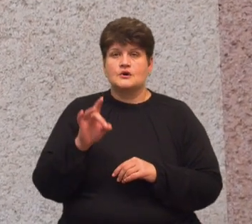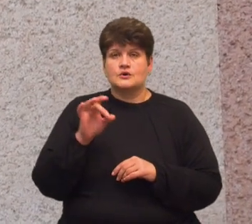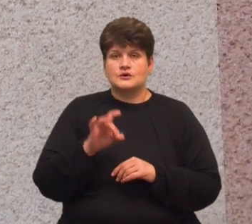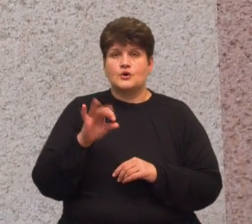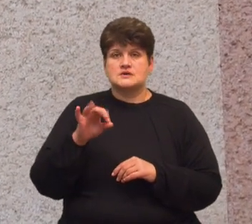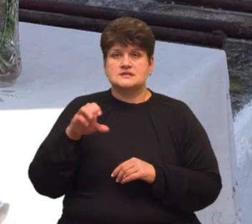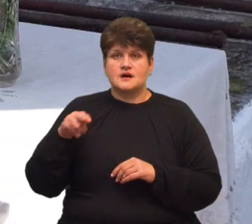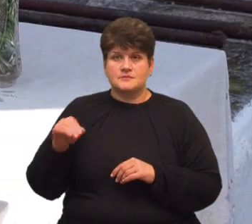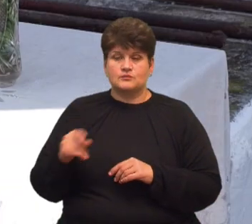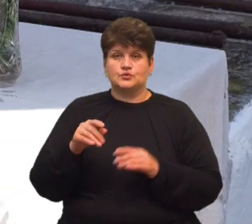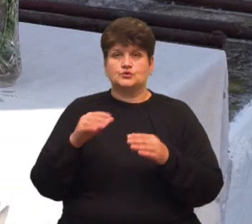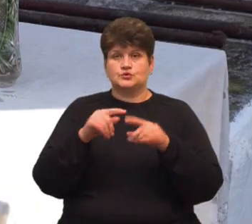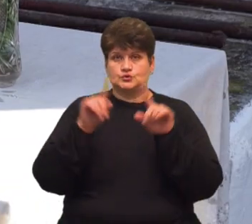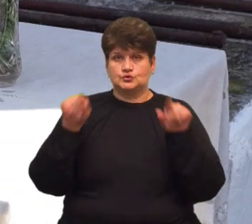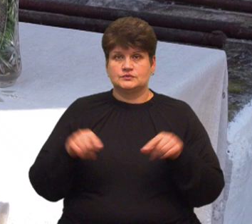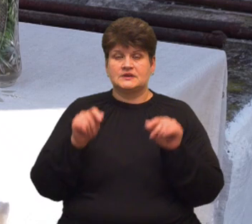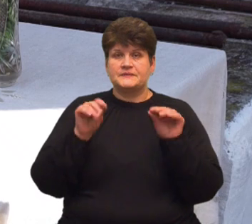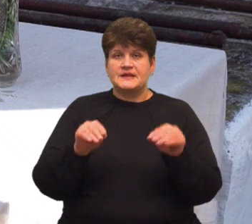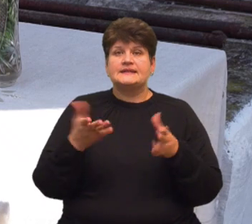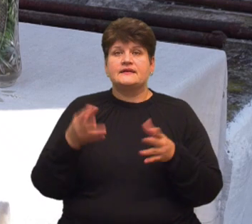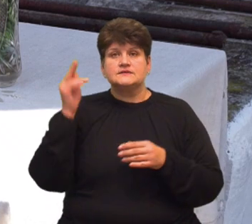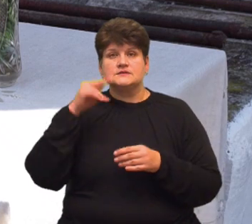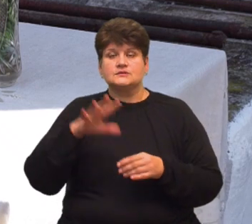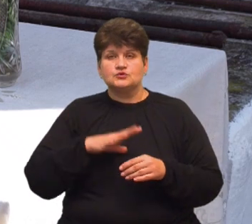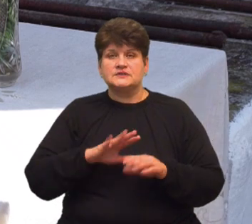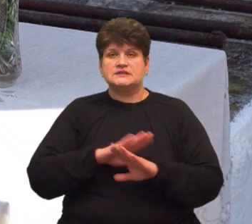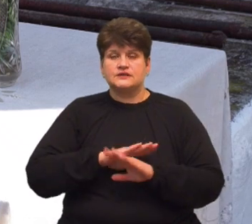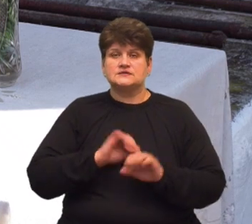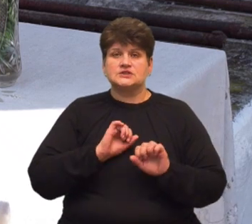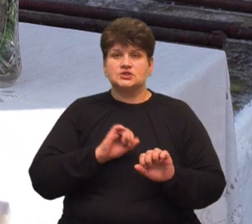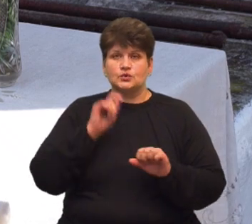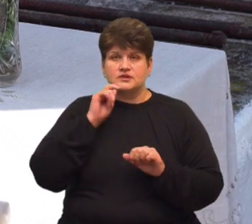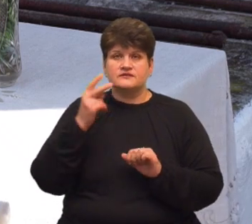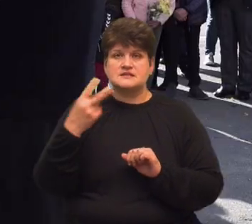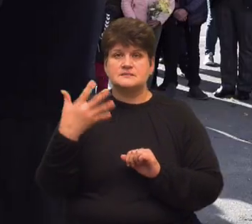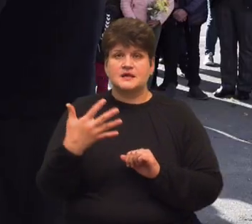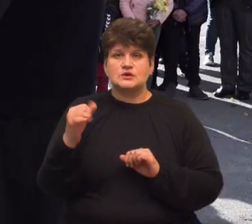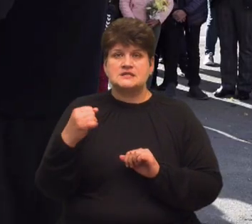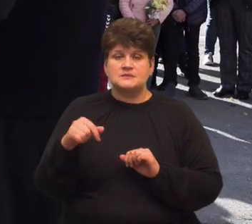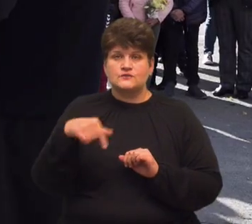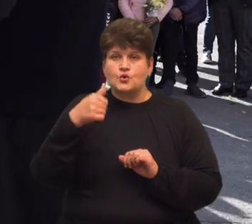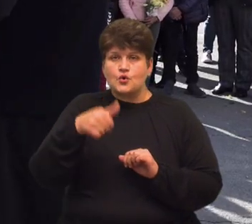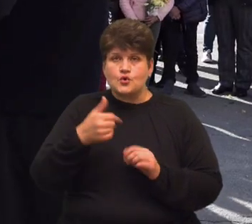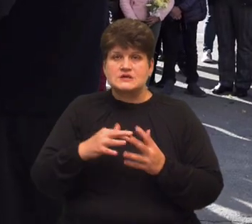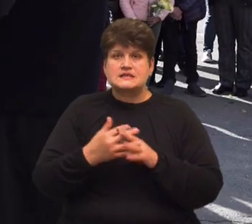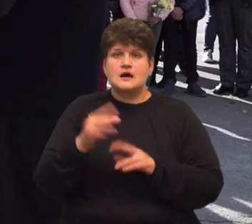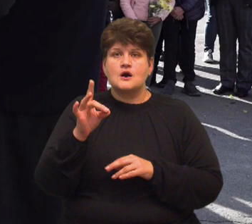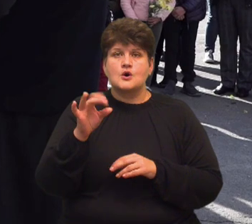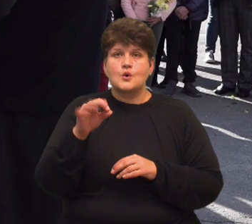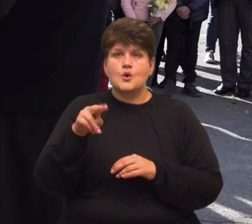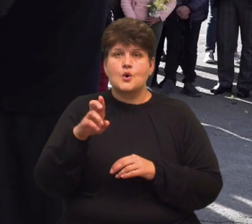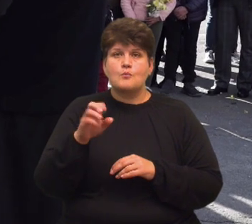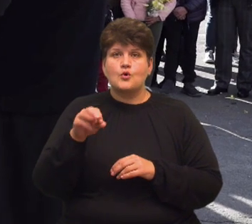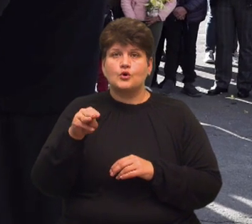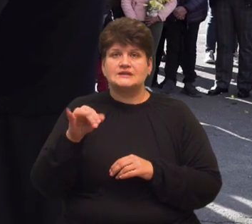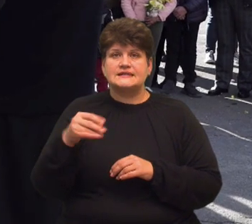школи, де він навчався. Військовий загинув, захищаючи Україну 25 серпня цього року поблизу села Роботине Запорізької області. На той